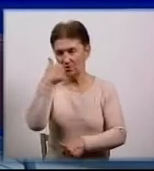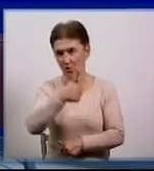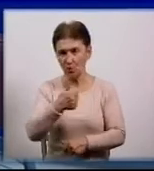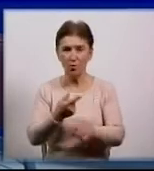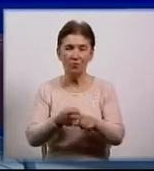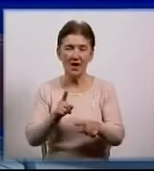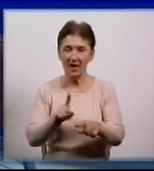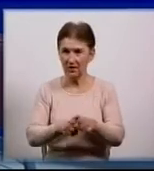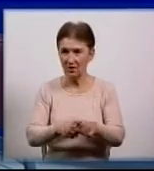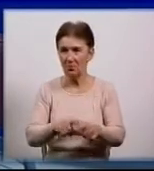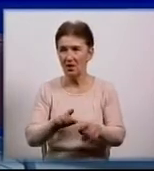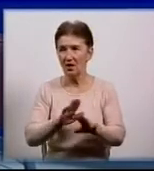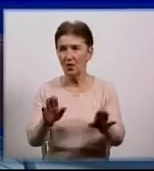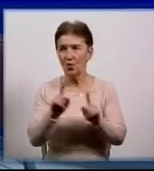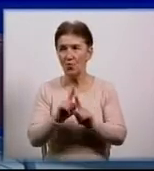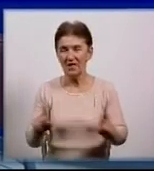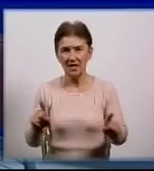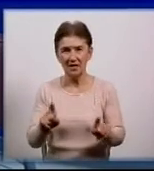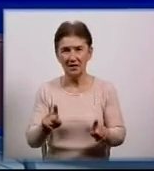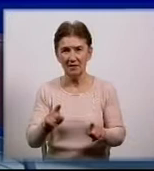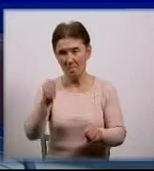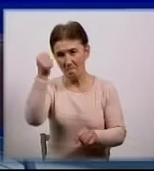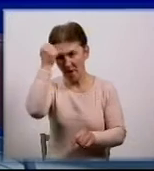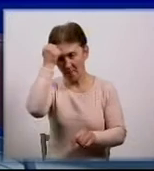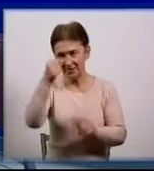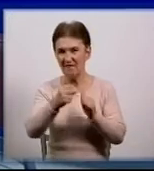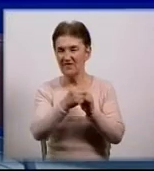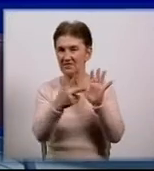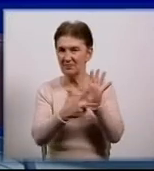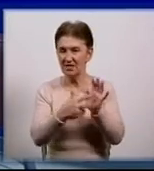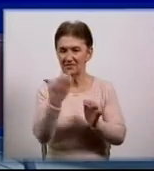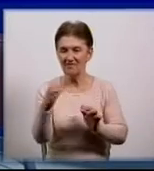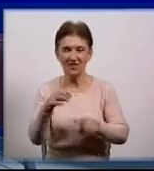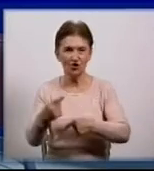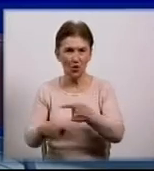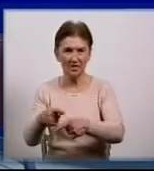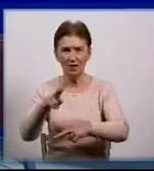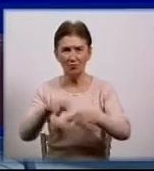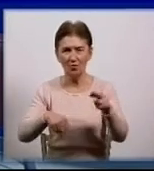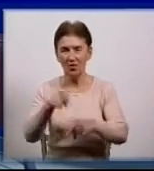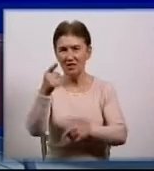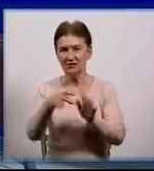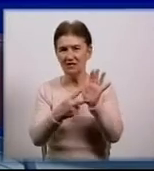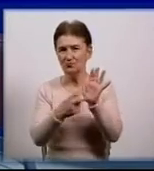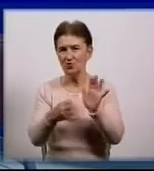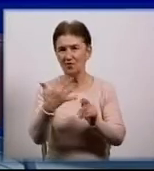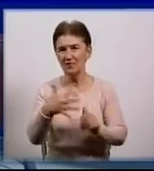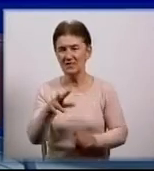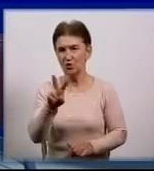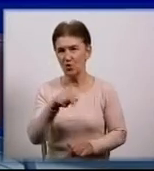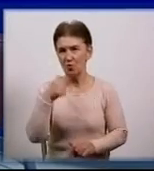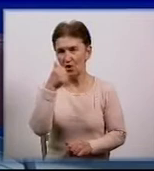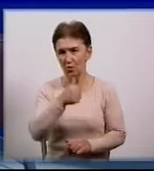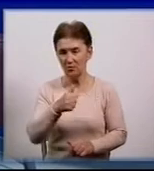Святої Єлисавети – це унікальна фортифікаційна пам'ятка XVIII століття. Її побудували в 1752 році.